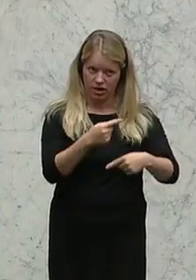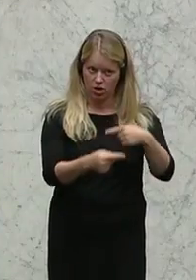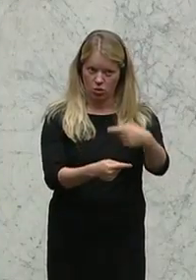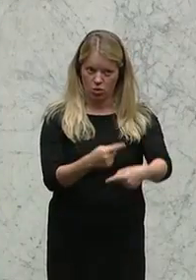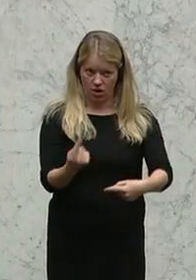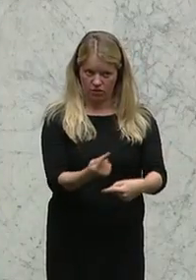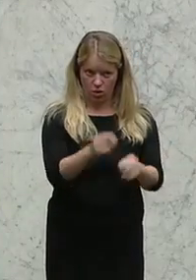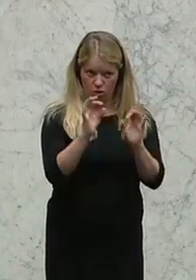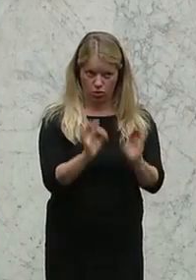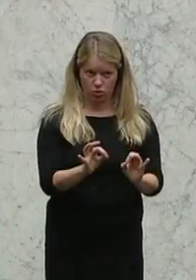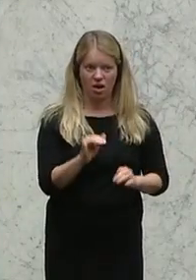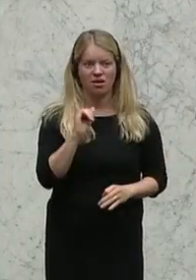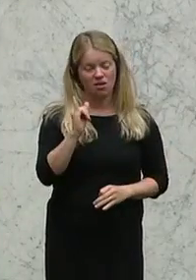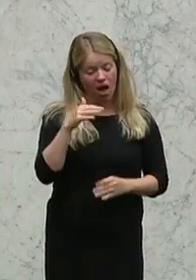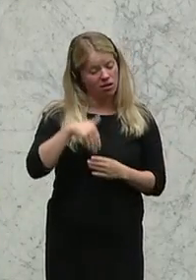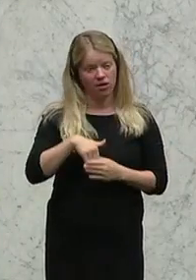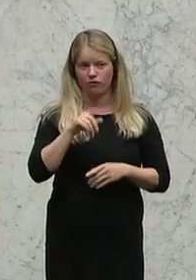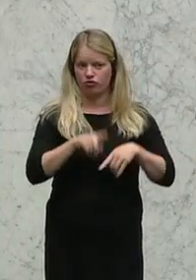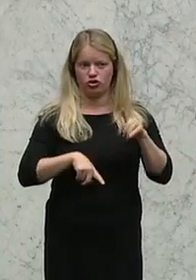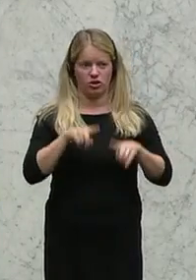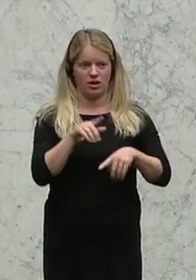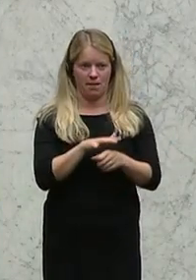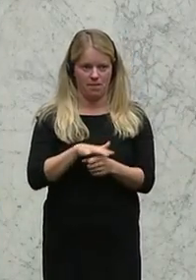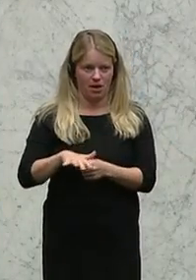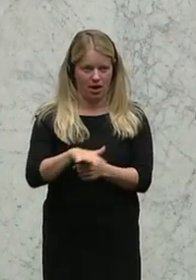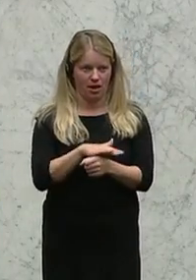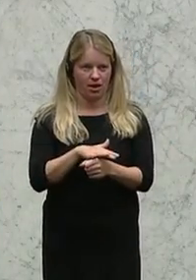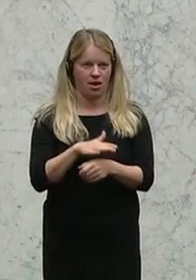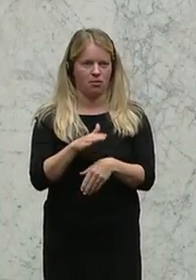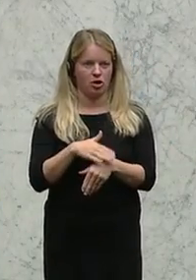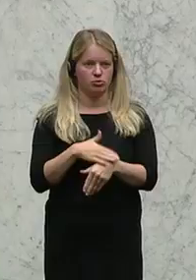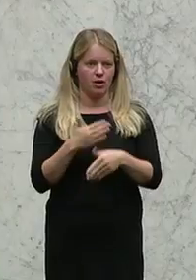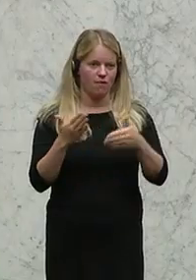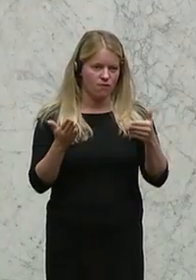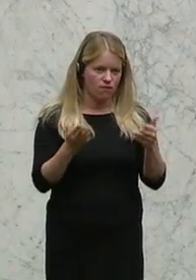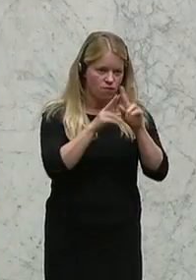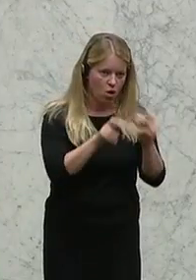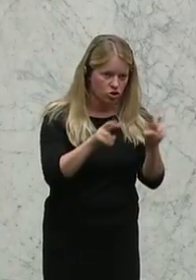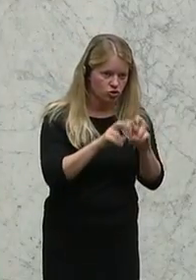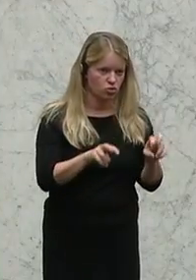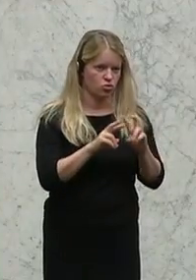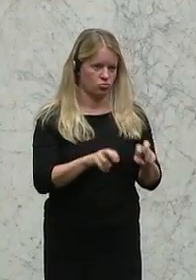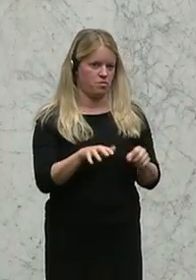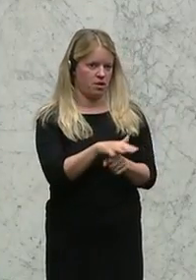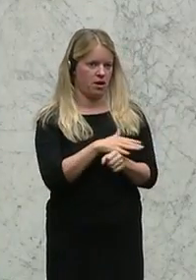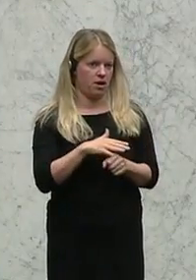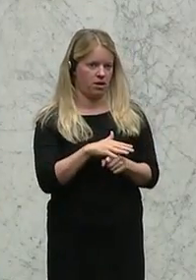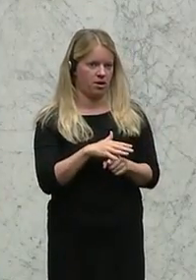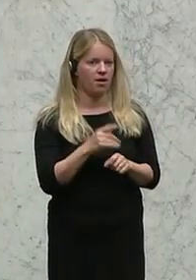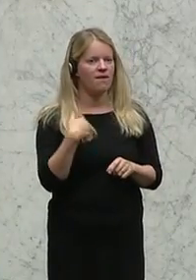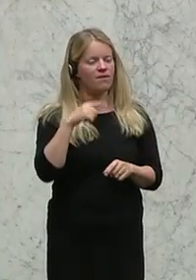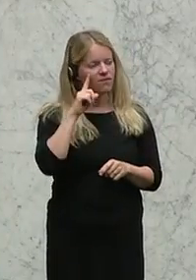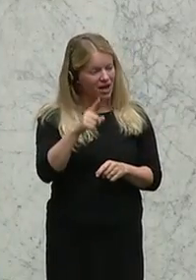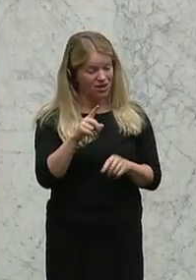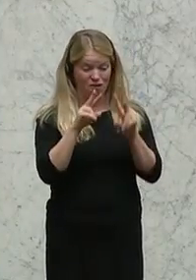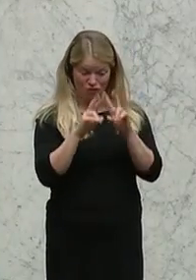sind verschiedene Bereiche aufgeführt, beispielsweise im Forschungsbereich. Und wir wissen, die Forschung von heute